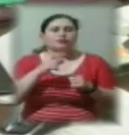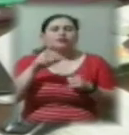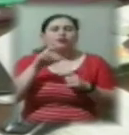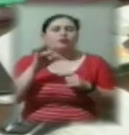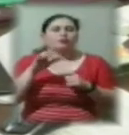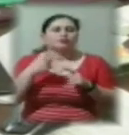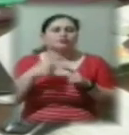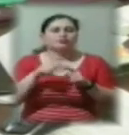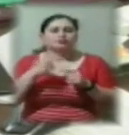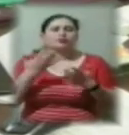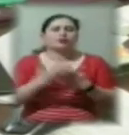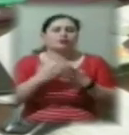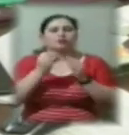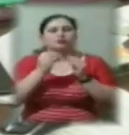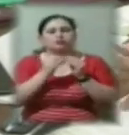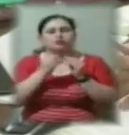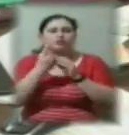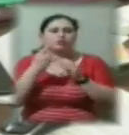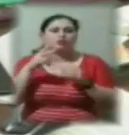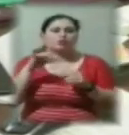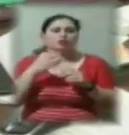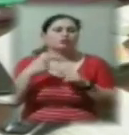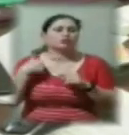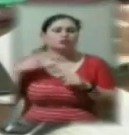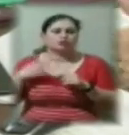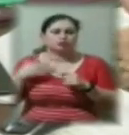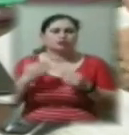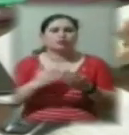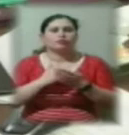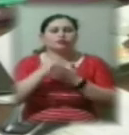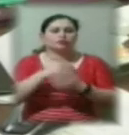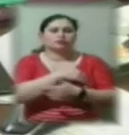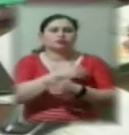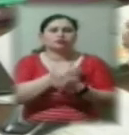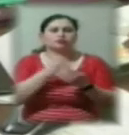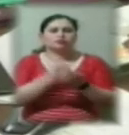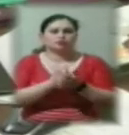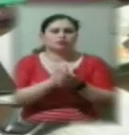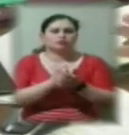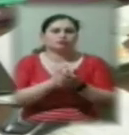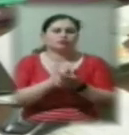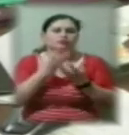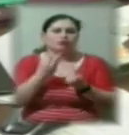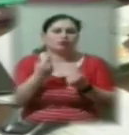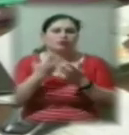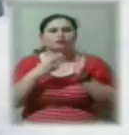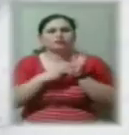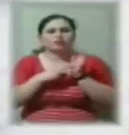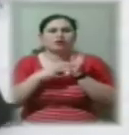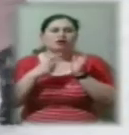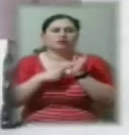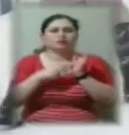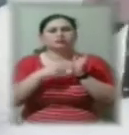-11 лютого ми вже очікуємо підвищення температур до 6-8 градусів тепла.